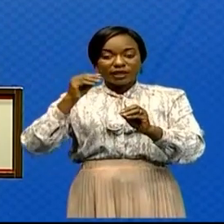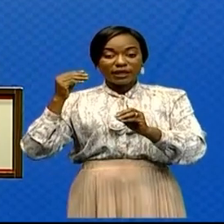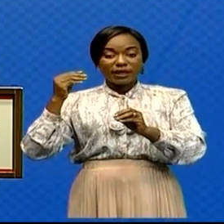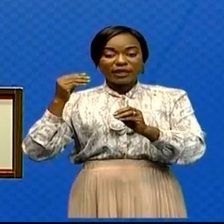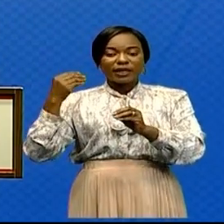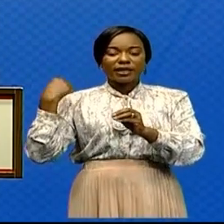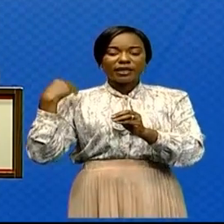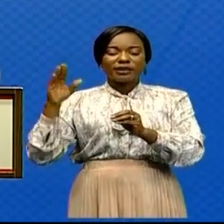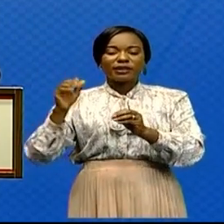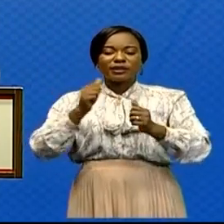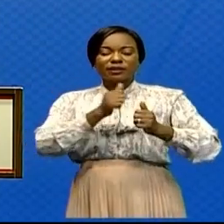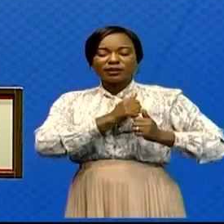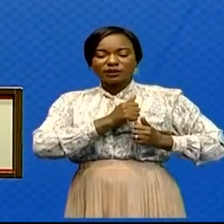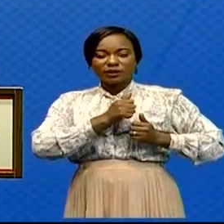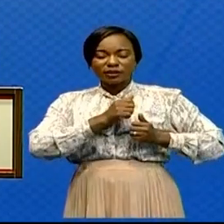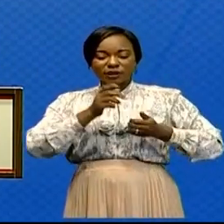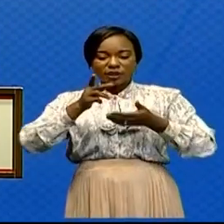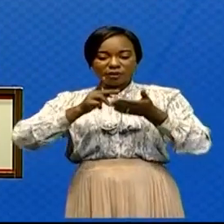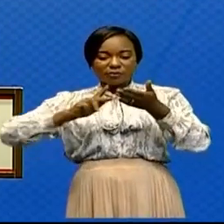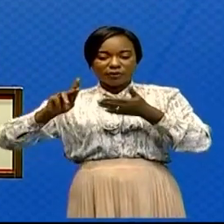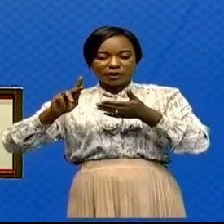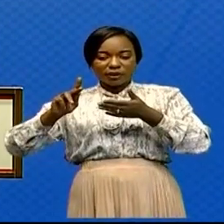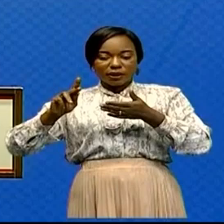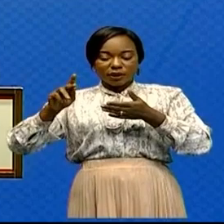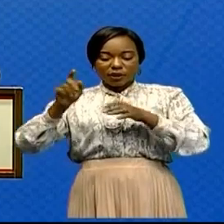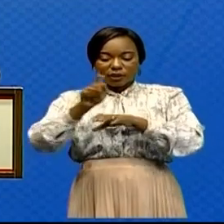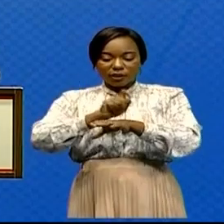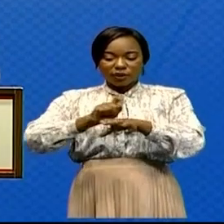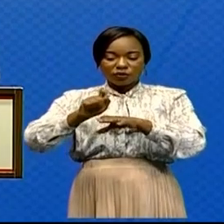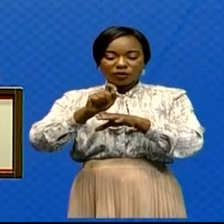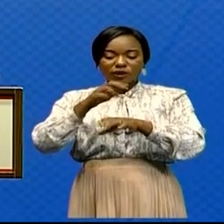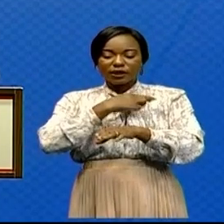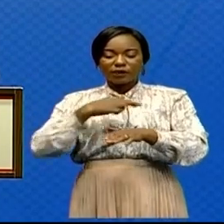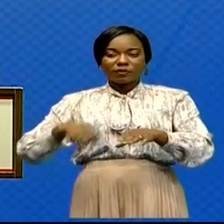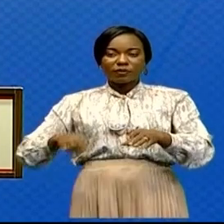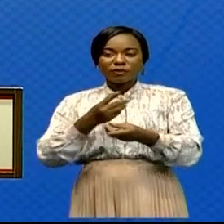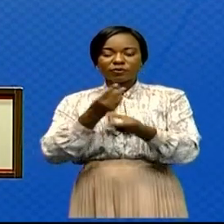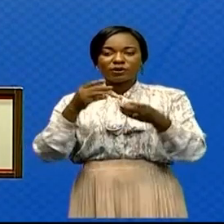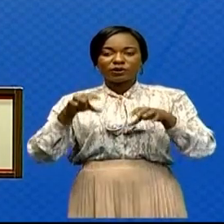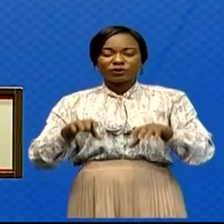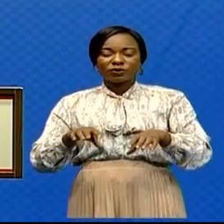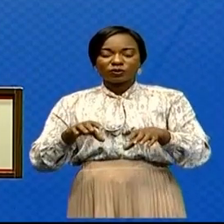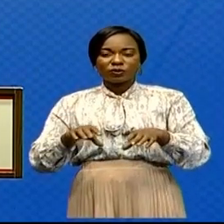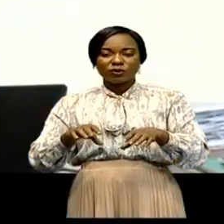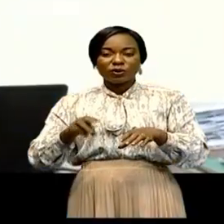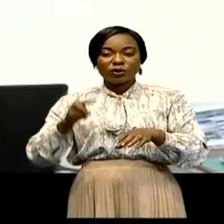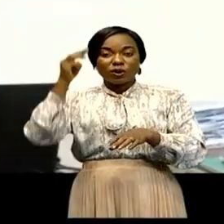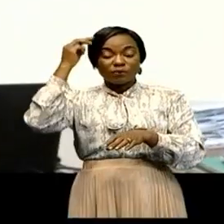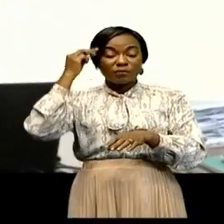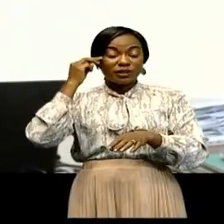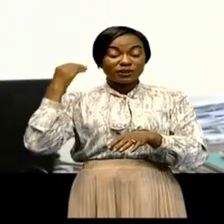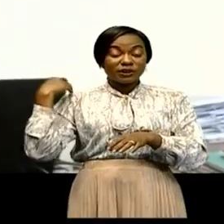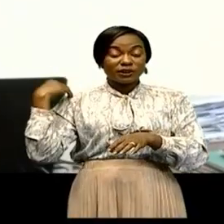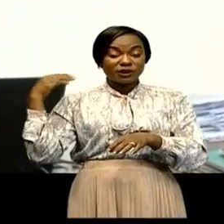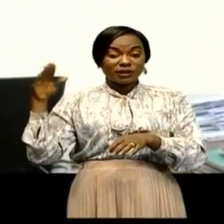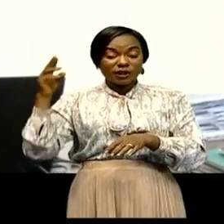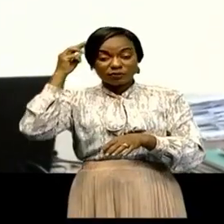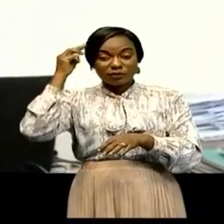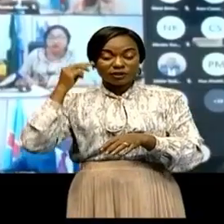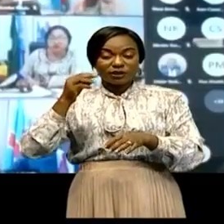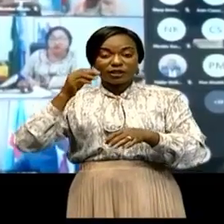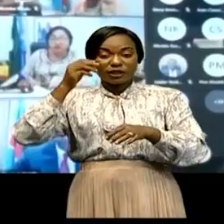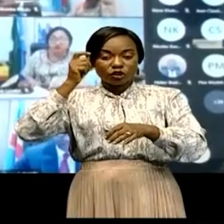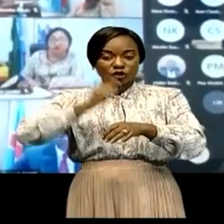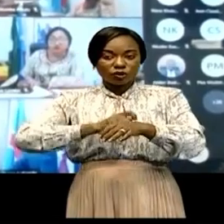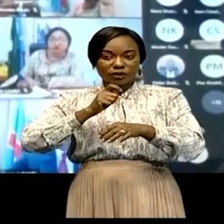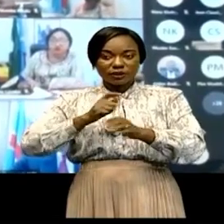sur une partie du territoire de la République démocratique du Congo. La ministre est d'État, ministre de Justice et garde des Sous a